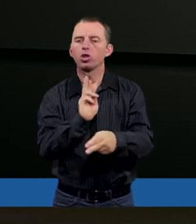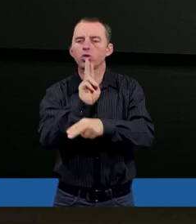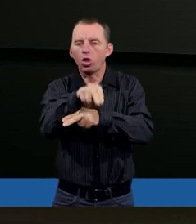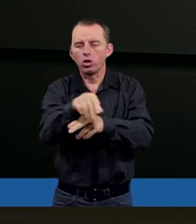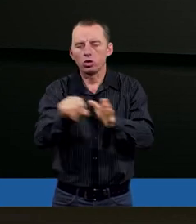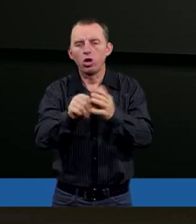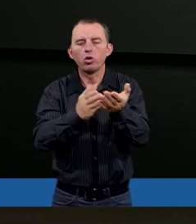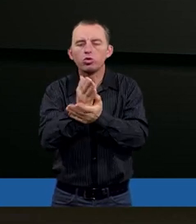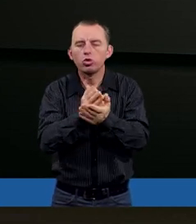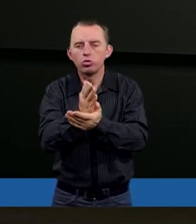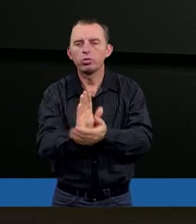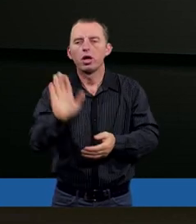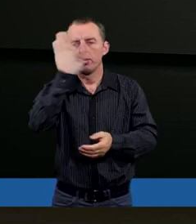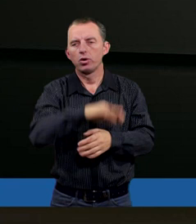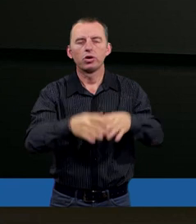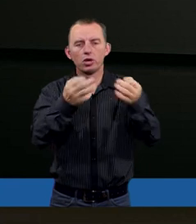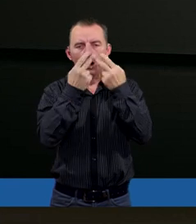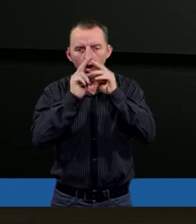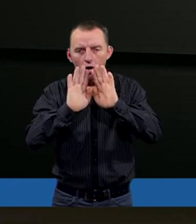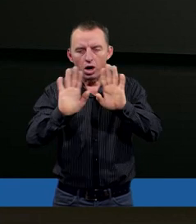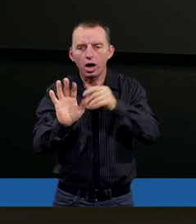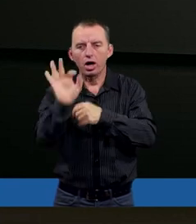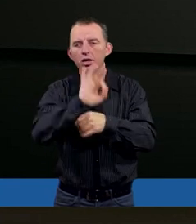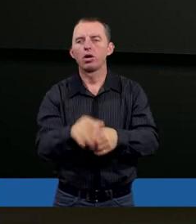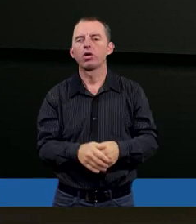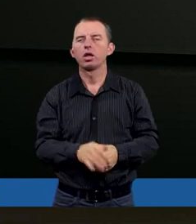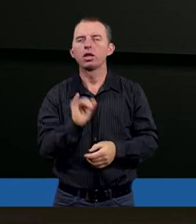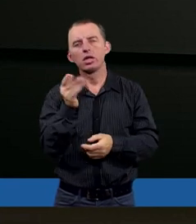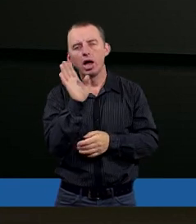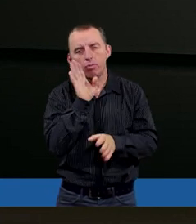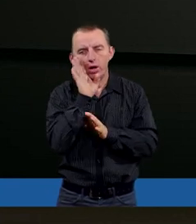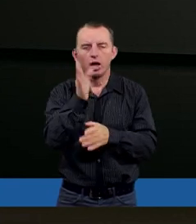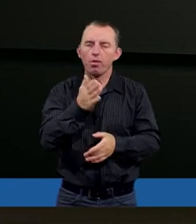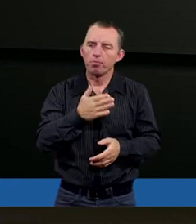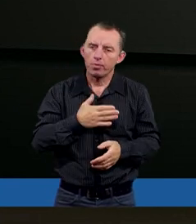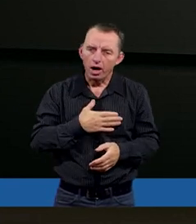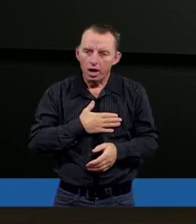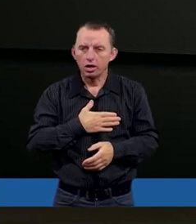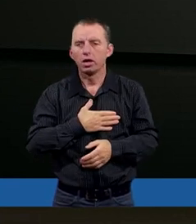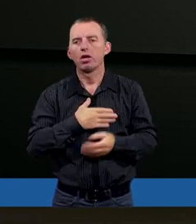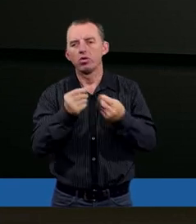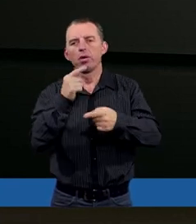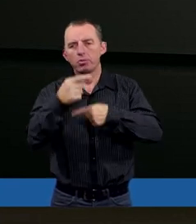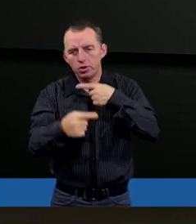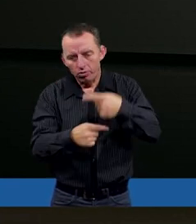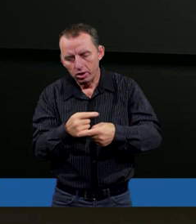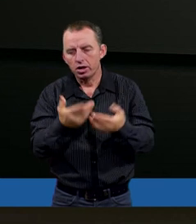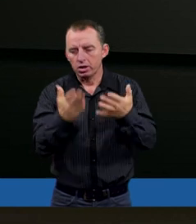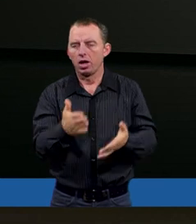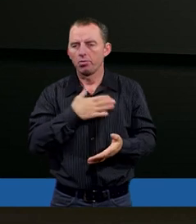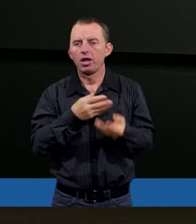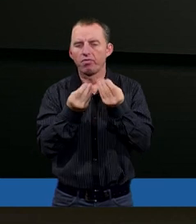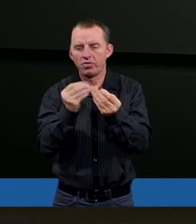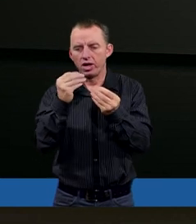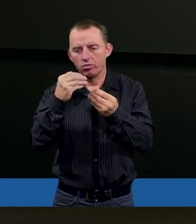Bożej i się okazało, że no chcieli jakby mając już pewne przywileje, chcieli mieć ich więcej,